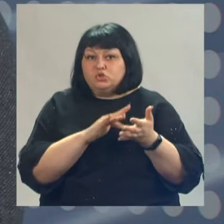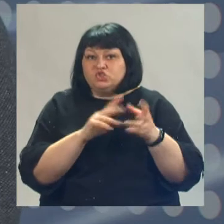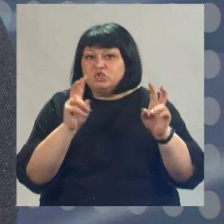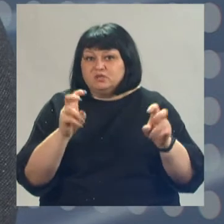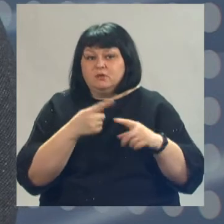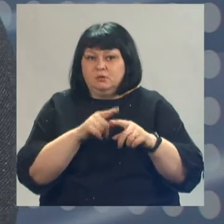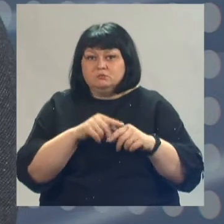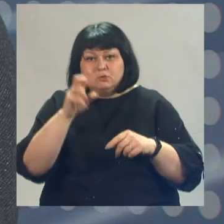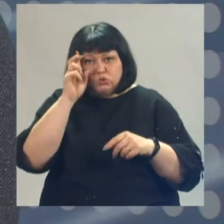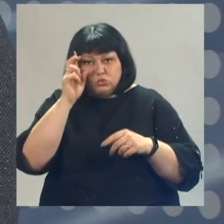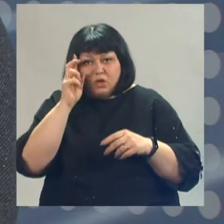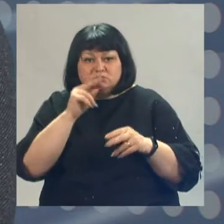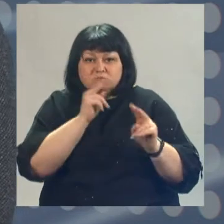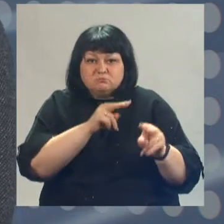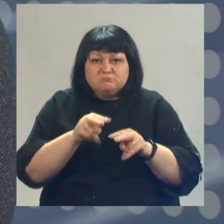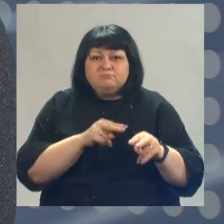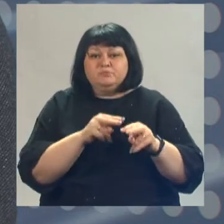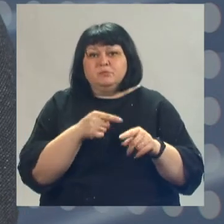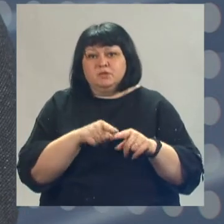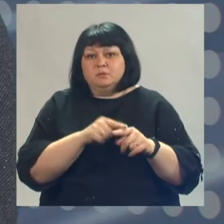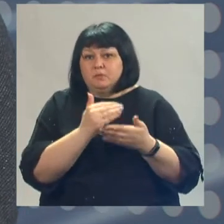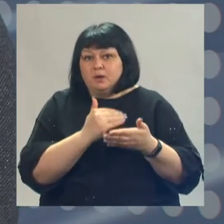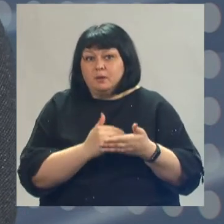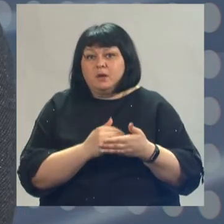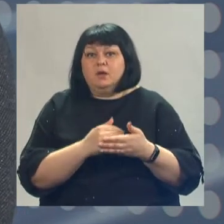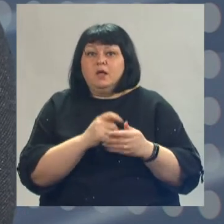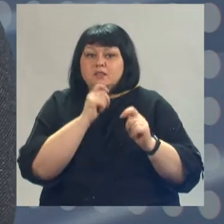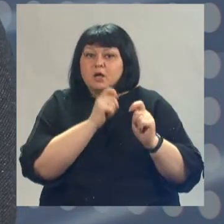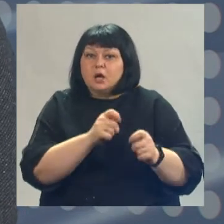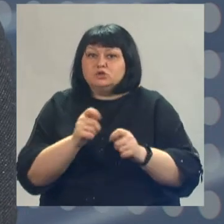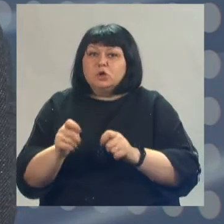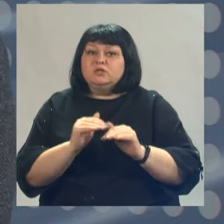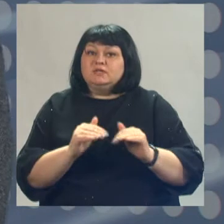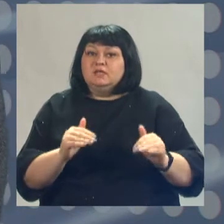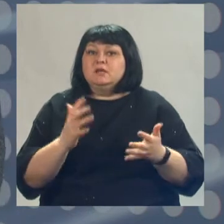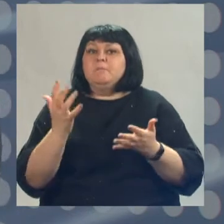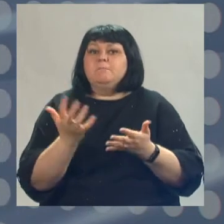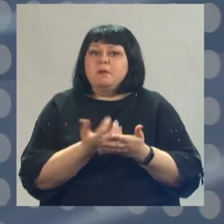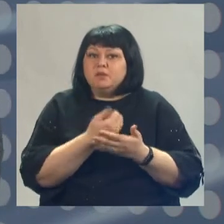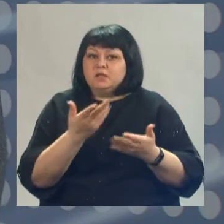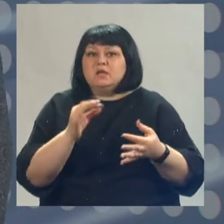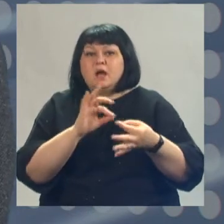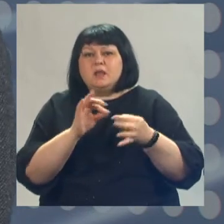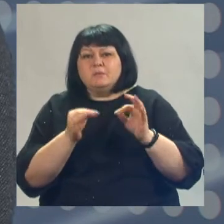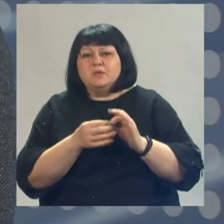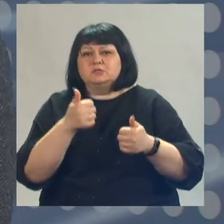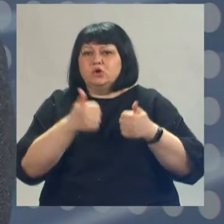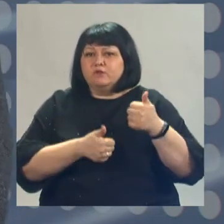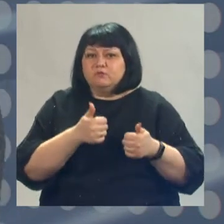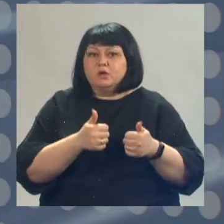правительства. Суть ее в том, что награждаются дети-победители различного уровня олимпиад и соревнований